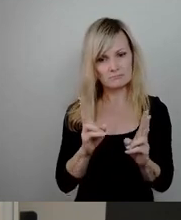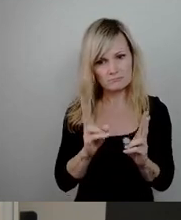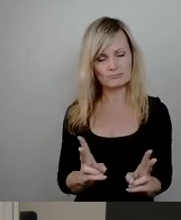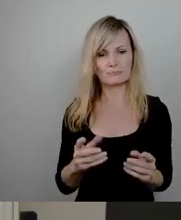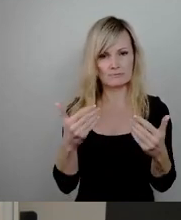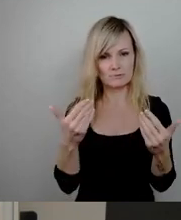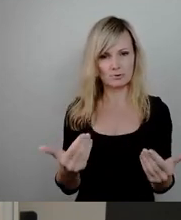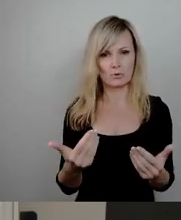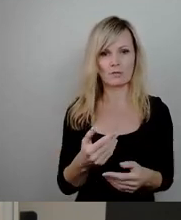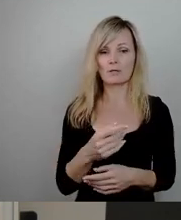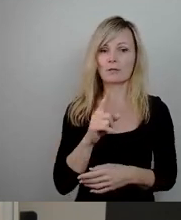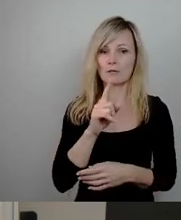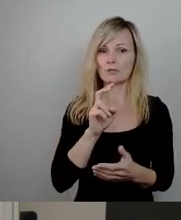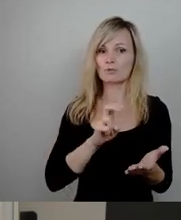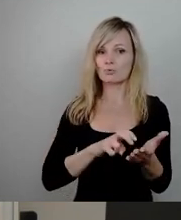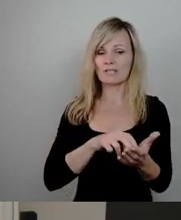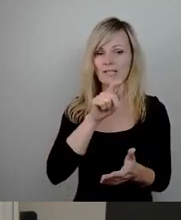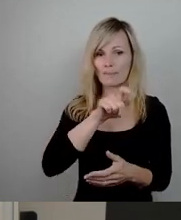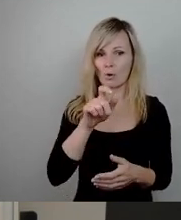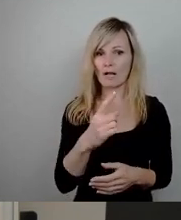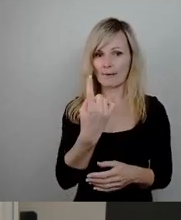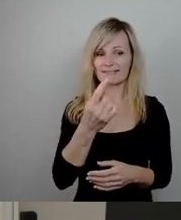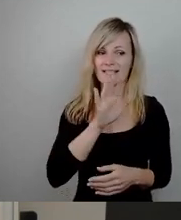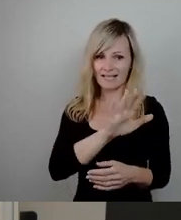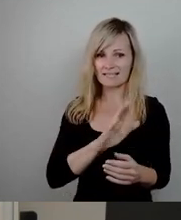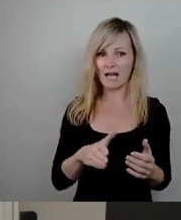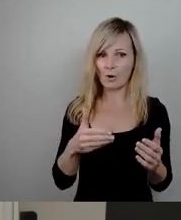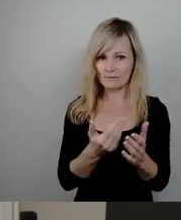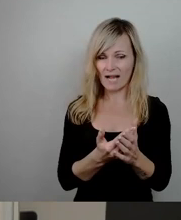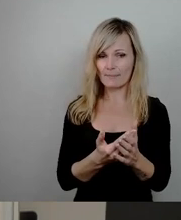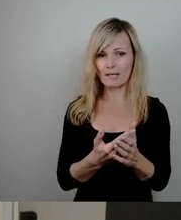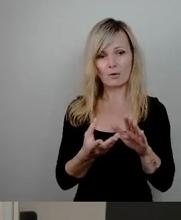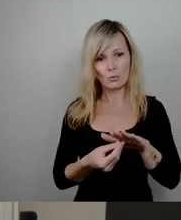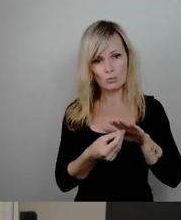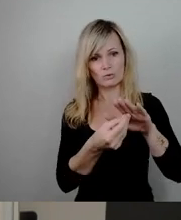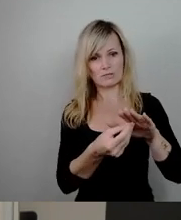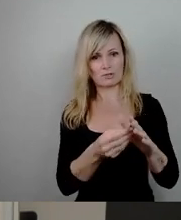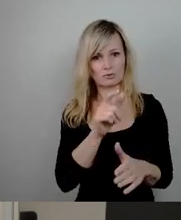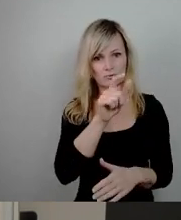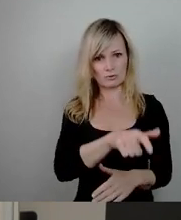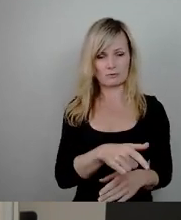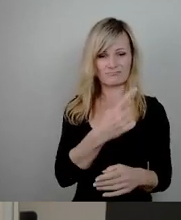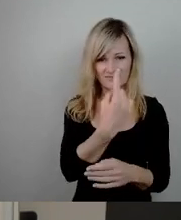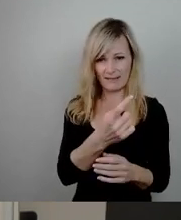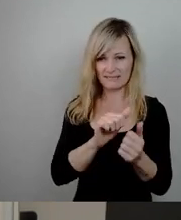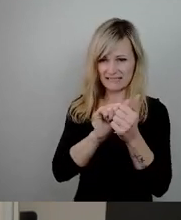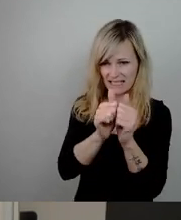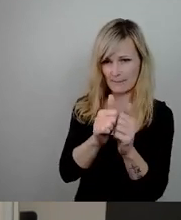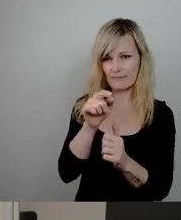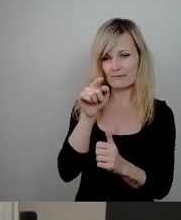Bürgermeister bei seiner Aufgabe Rückenwind zu geben im Kampf um den Erhalt des